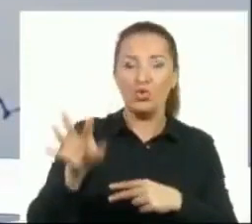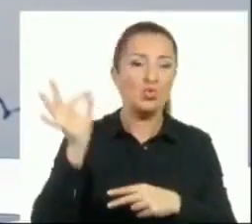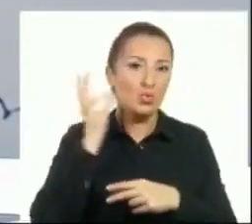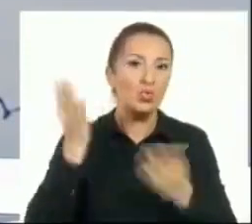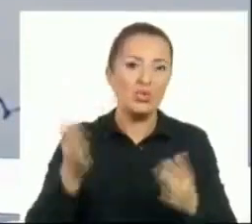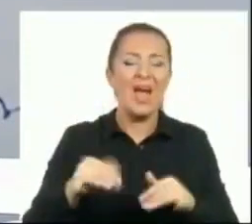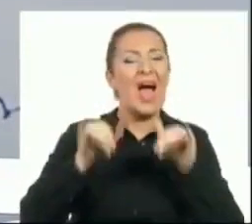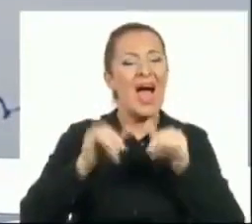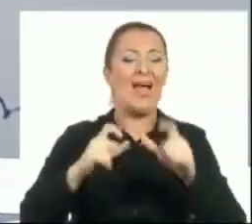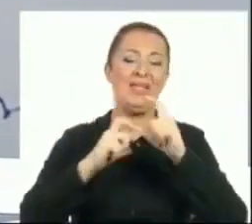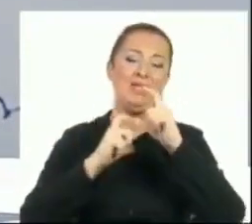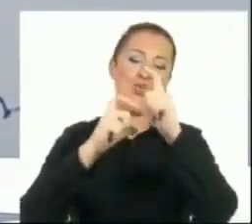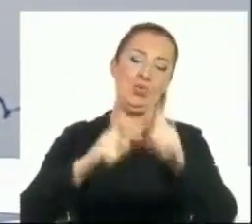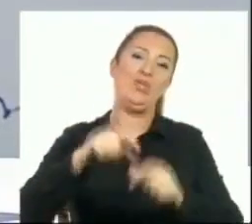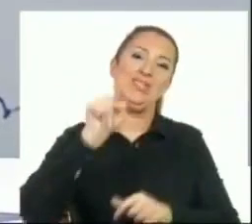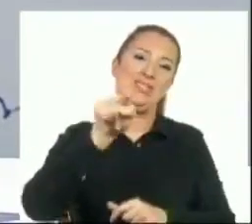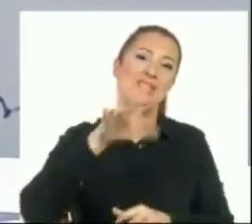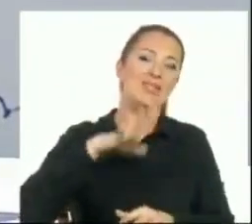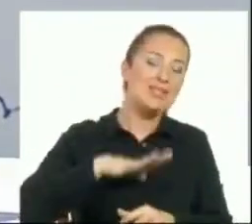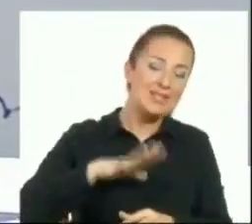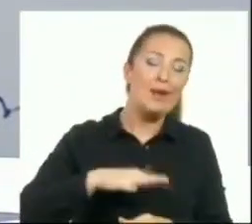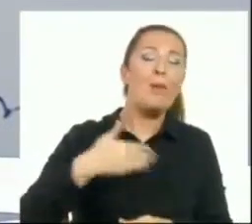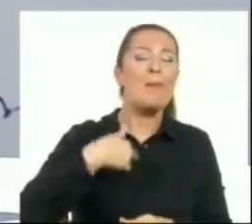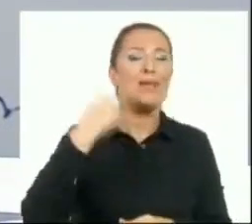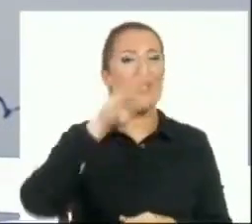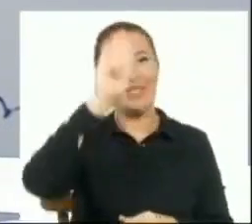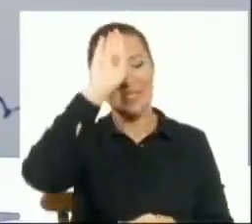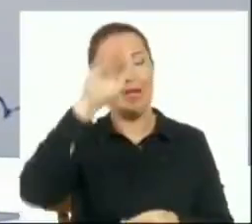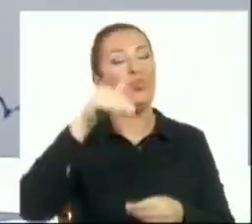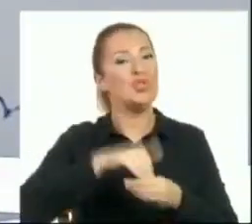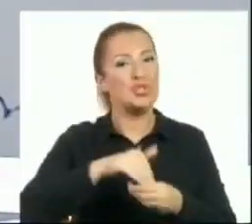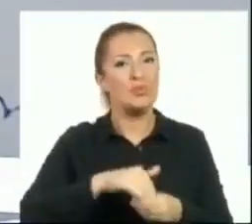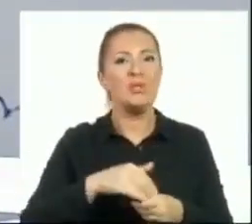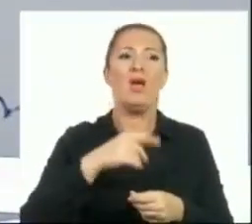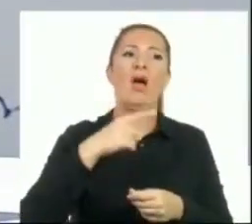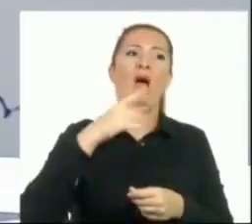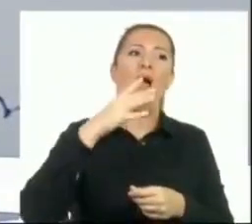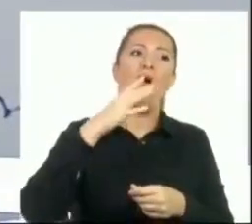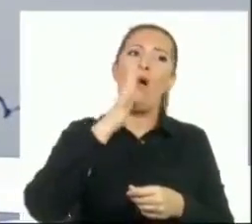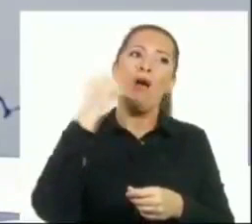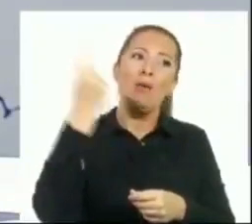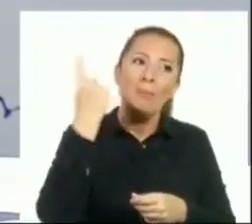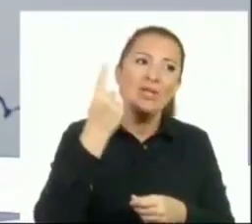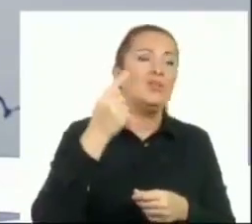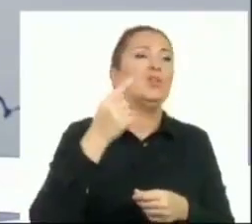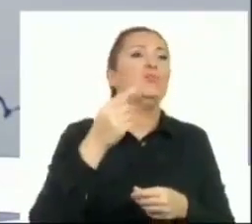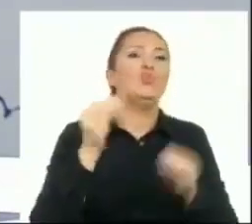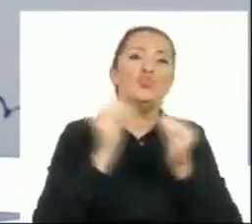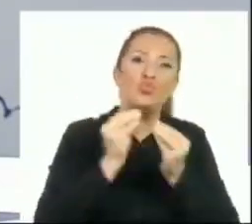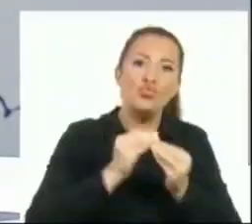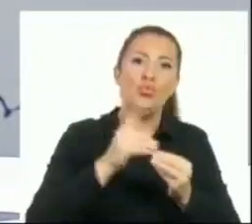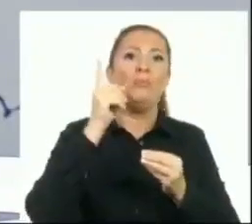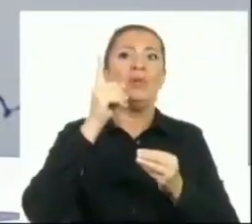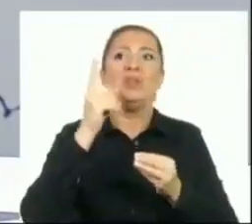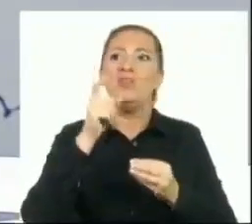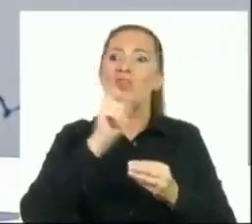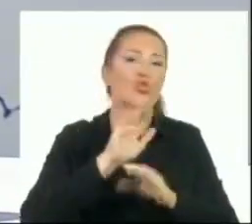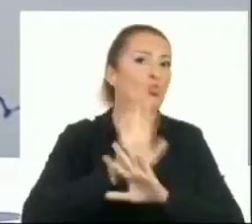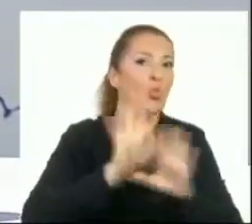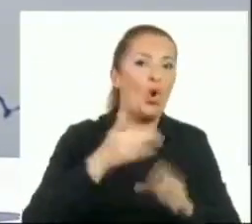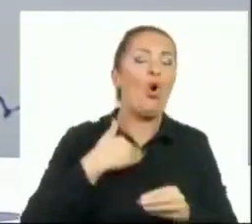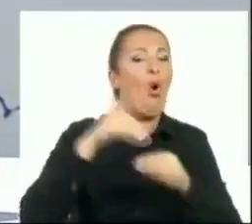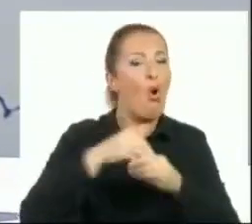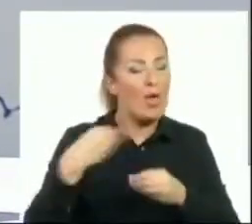Aynı soruyu size de sormak isterim. Ben bir İstanbul seçmeniyim. Herhangi bir kusurum, ihmalim yok. Oyumu kullandım. Yine kullanacağım.